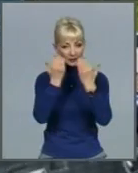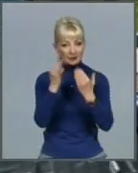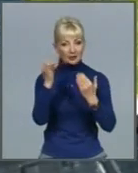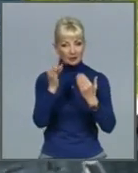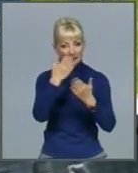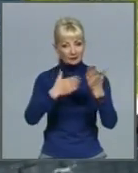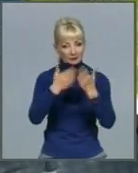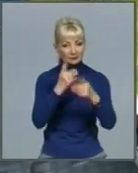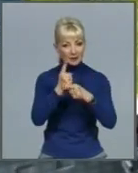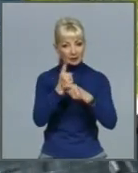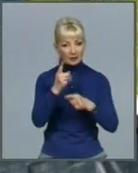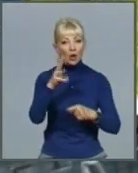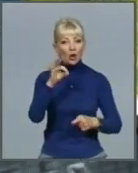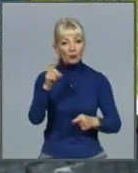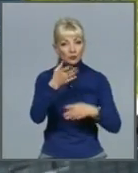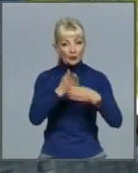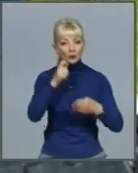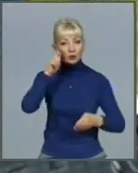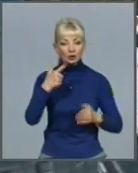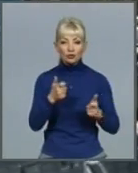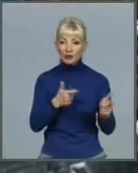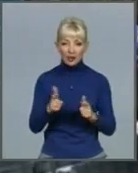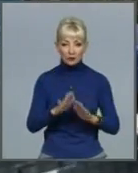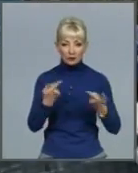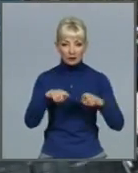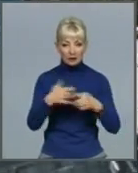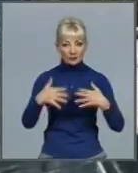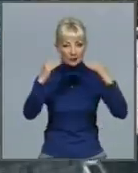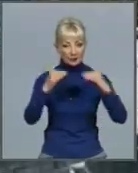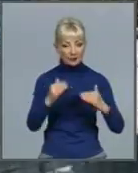половина України ще не готова до таких послаблень. Але не Харків.